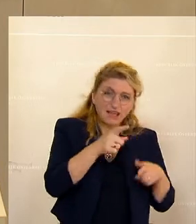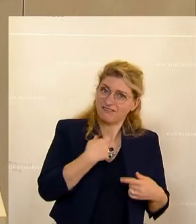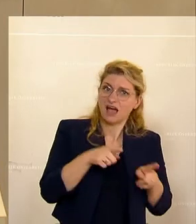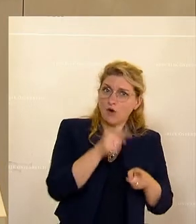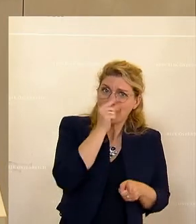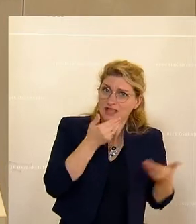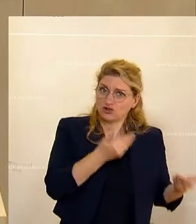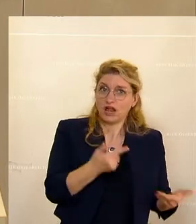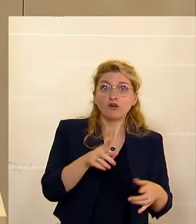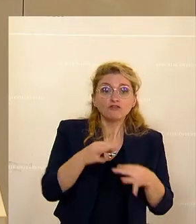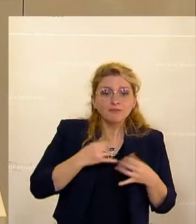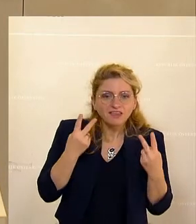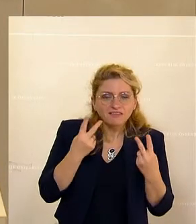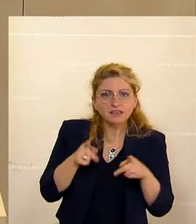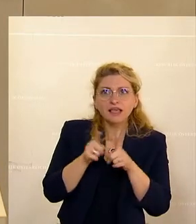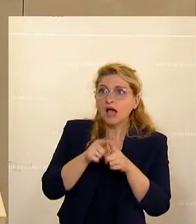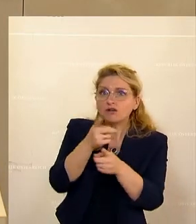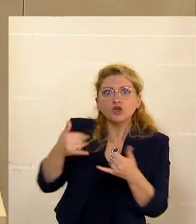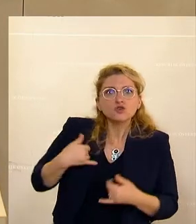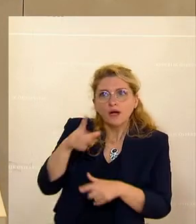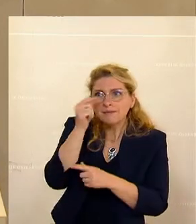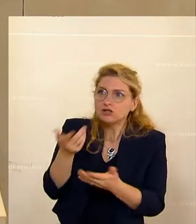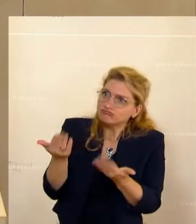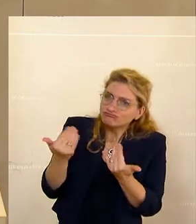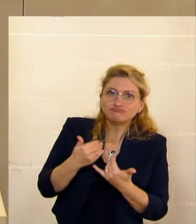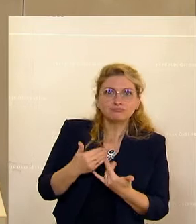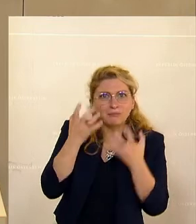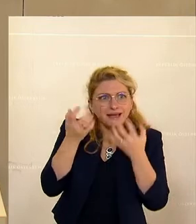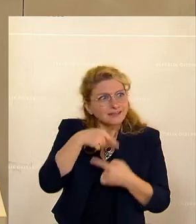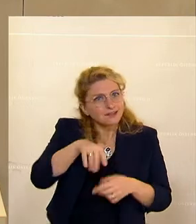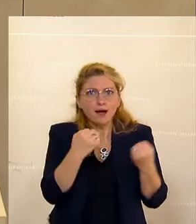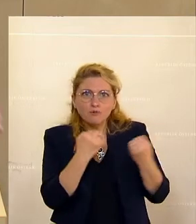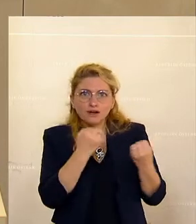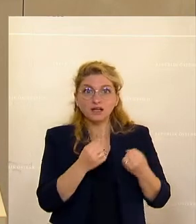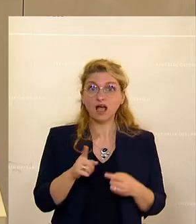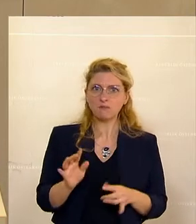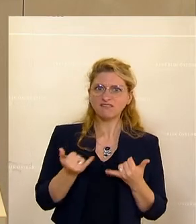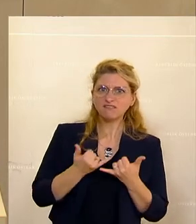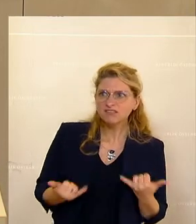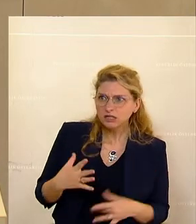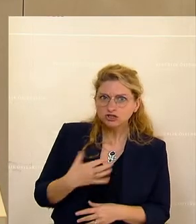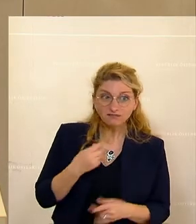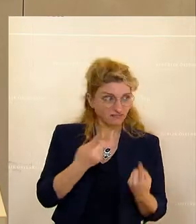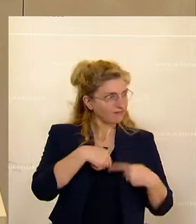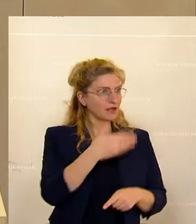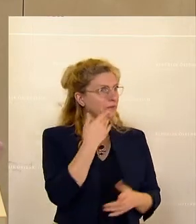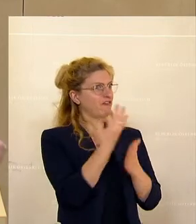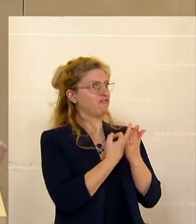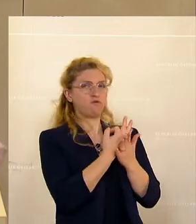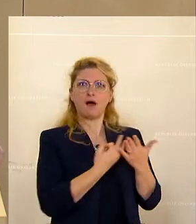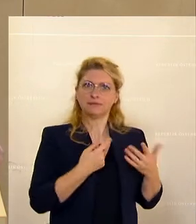wichtig, junge Menschen für die Politik zu begeistern. Und wie soll das gehen, wenn wir kein ordentliches Vorbild sind?